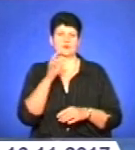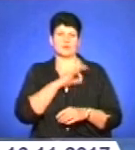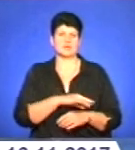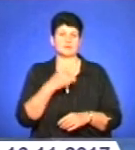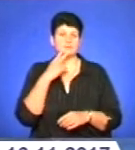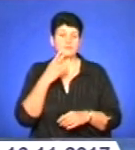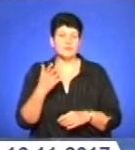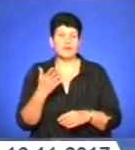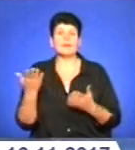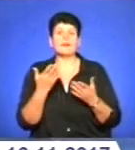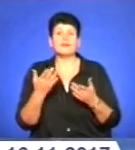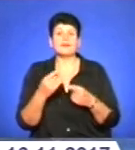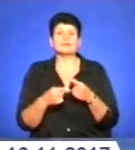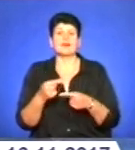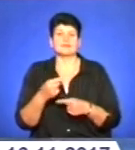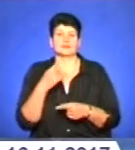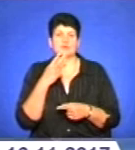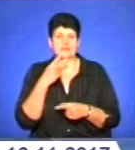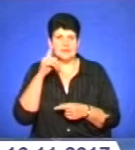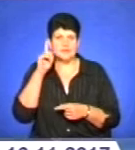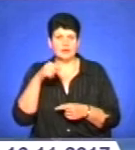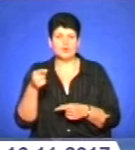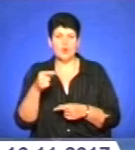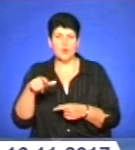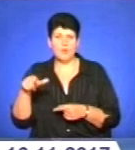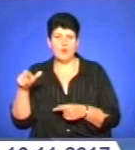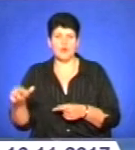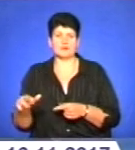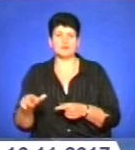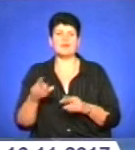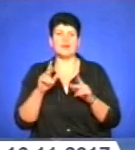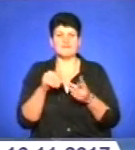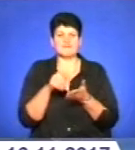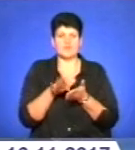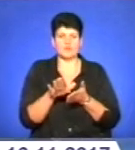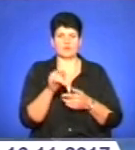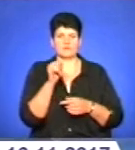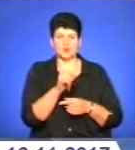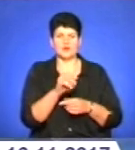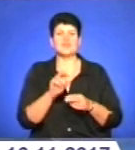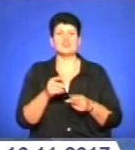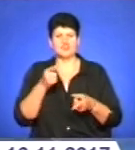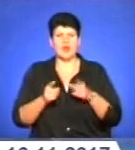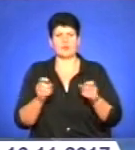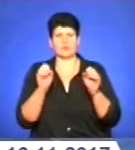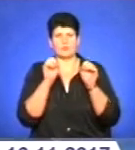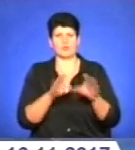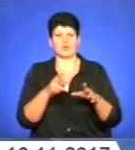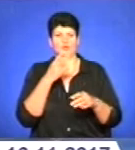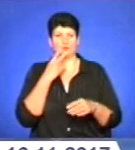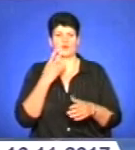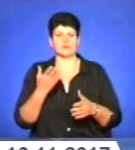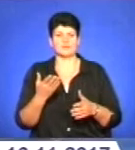Які наслідки паління? Чи знають тернополяни ефективний спосіб відмови від нього? Та чи реально кинути палити затятим